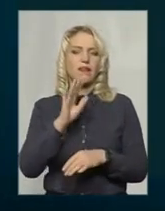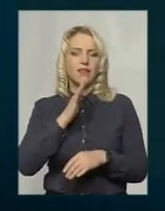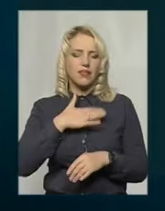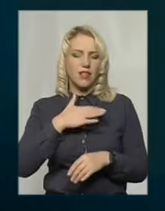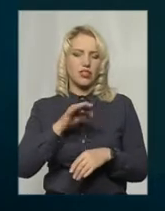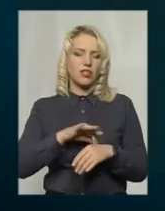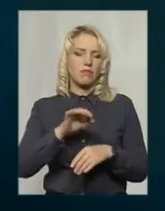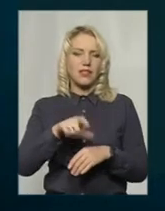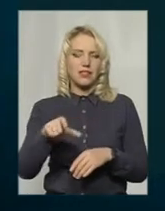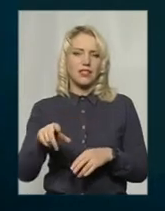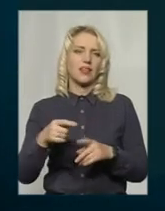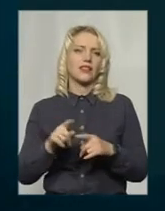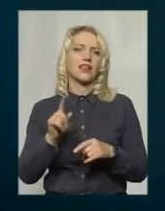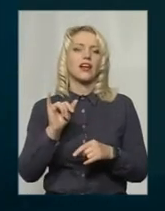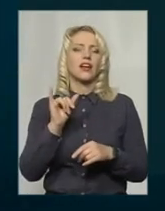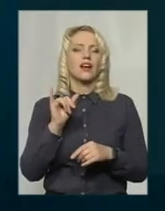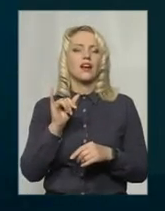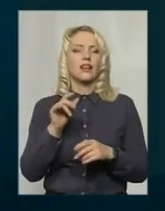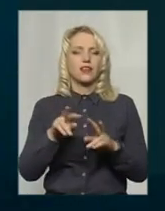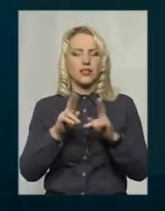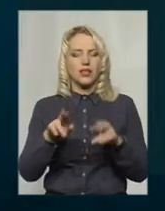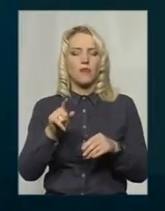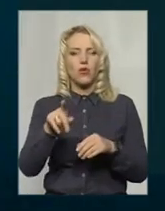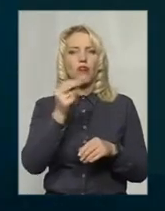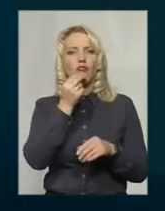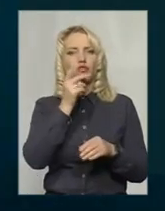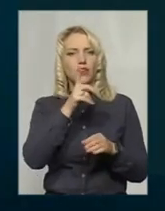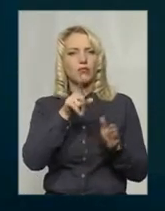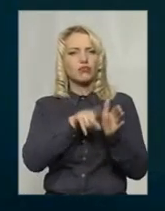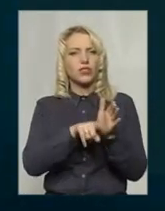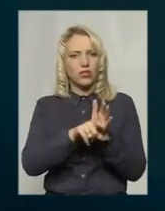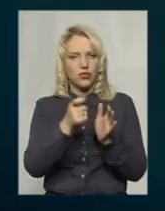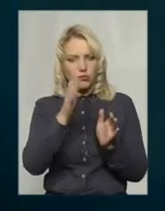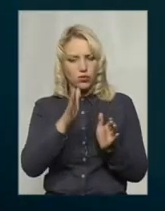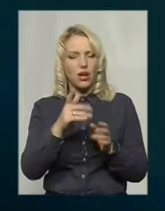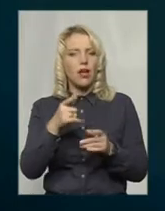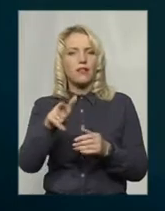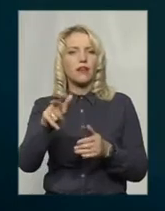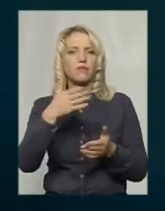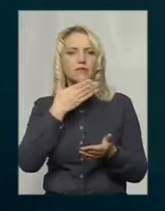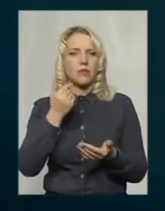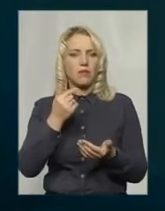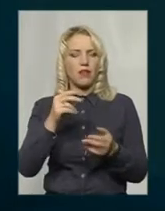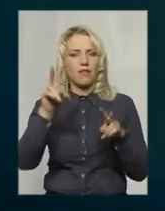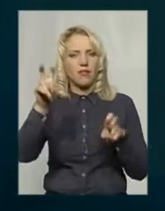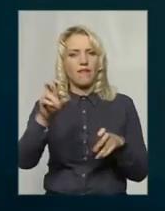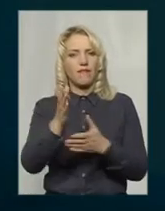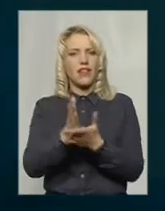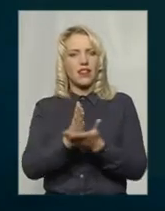буде трошки дешевше, тому що вони не підлягають, не відносяться до ветеранів війни і там друге в них